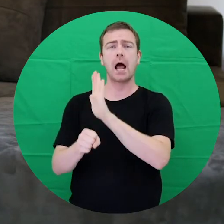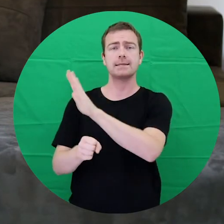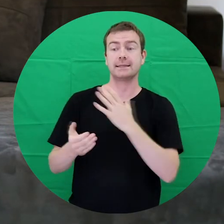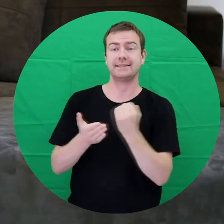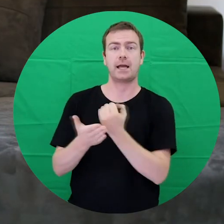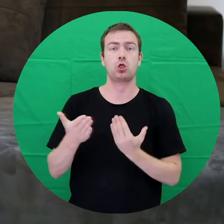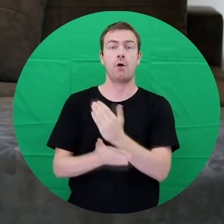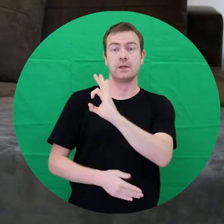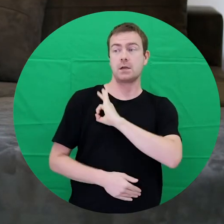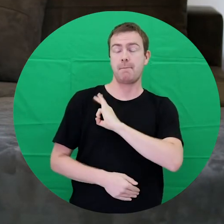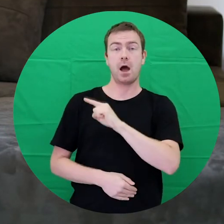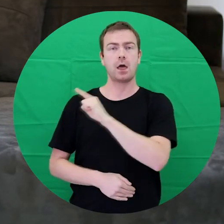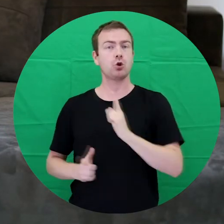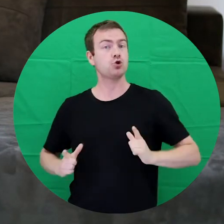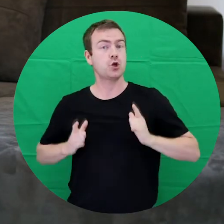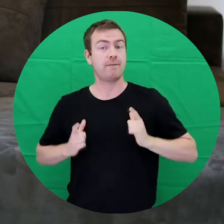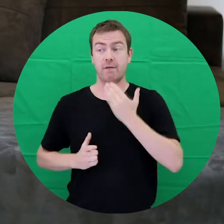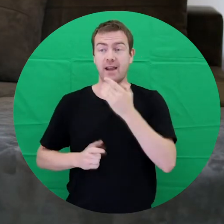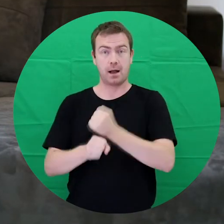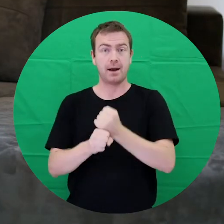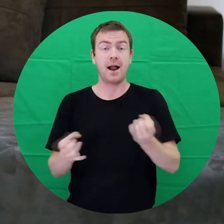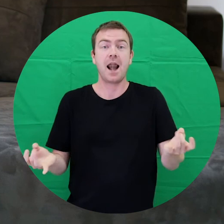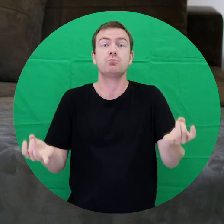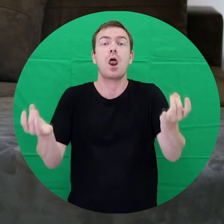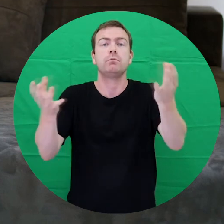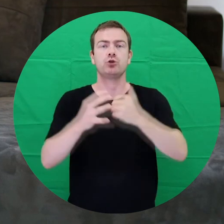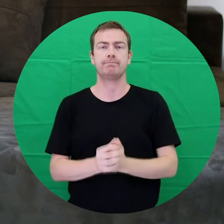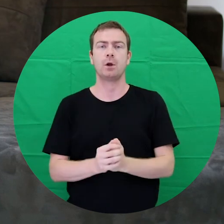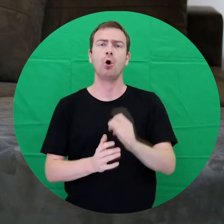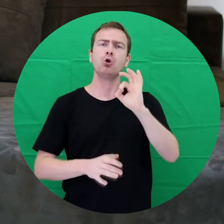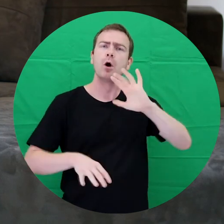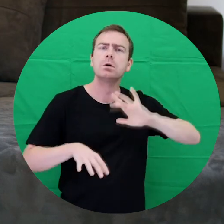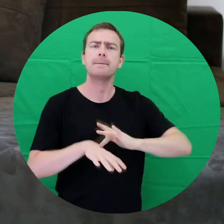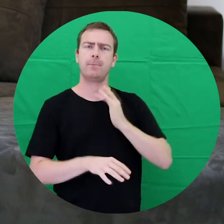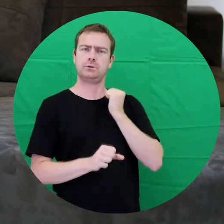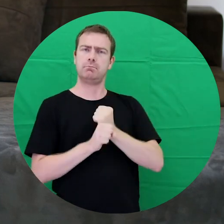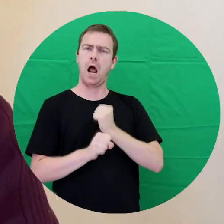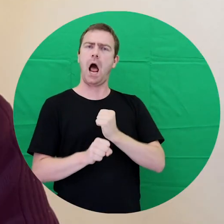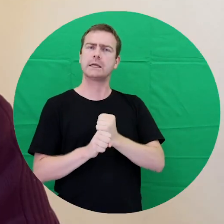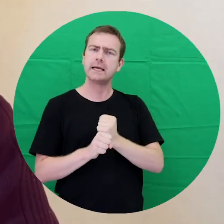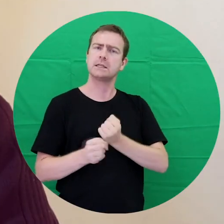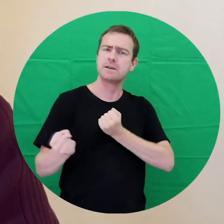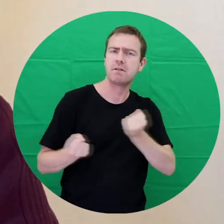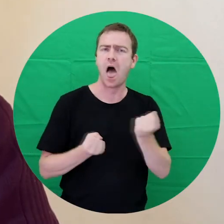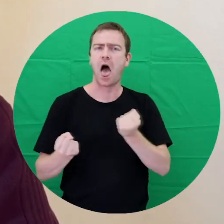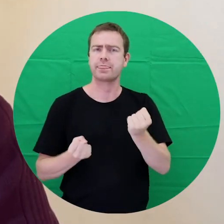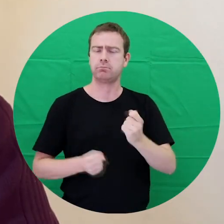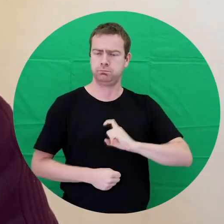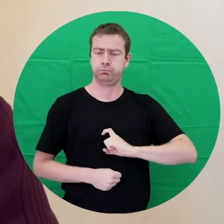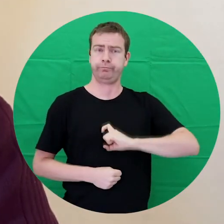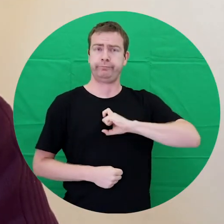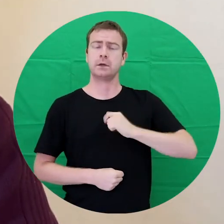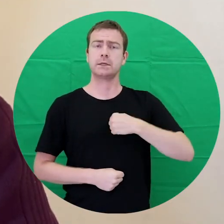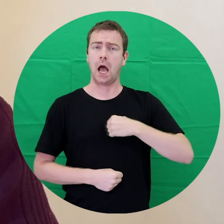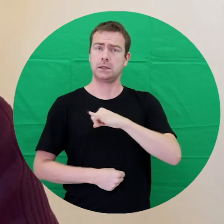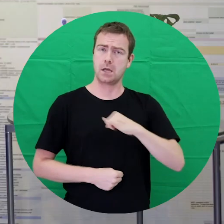nových známych, nových kamarátov, priateľov, čo ich podľa mňa určite vlastne posúba vpred, lebo sa z toho tešia. Mám dobrý pocit, že sa mi v